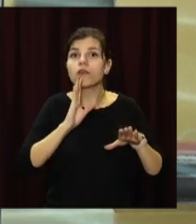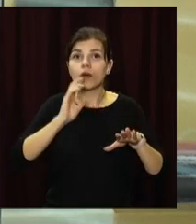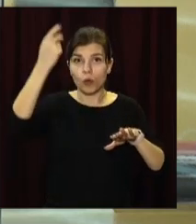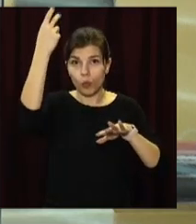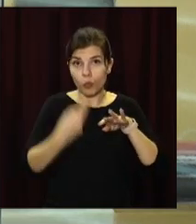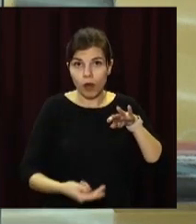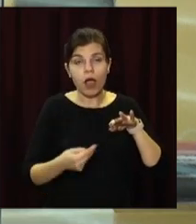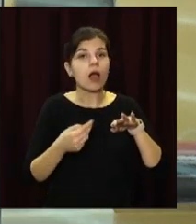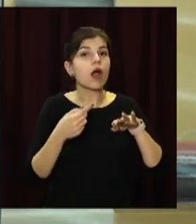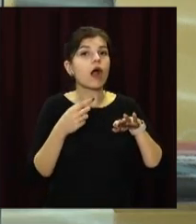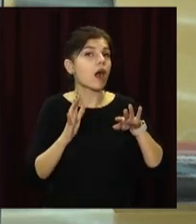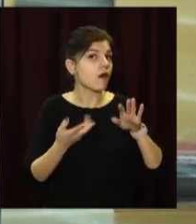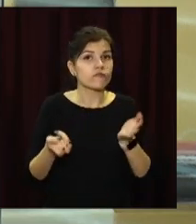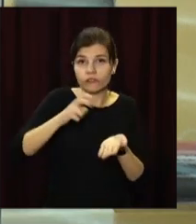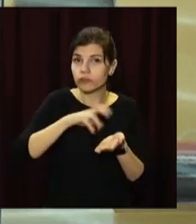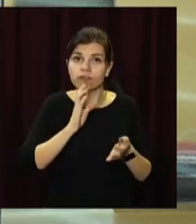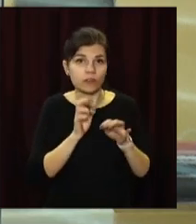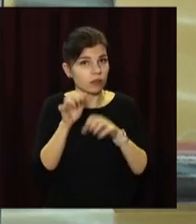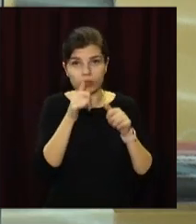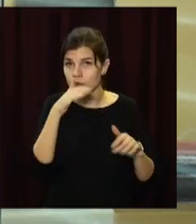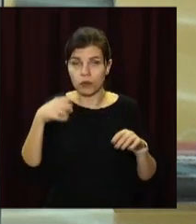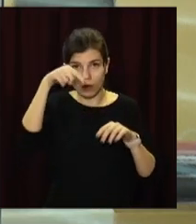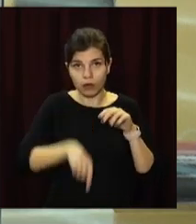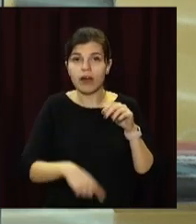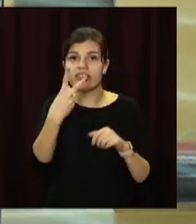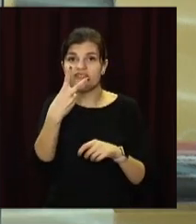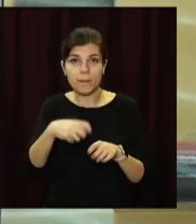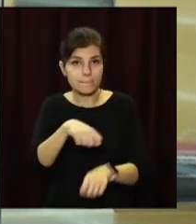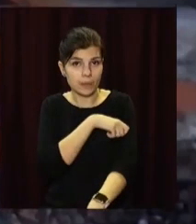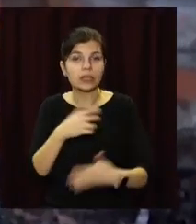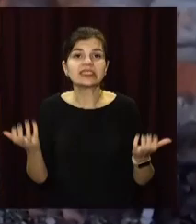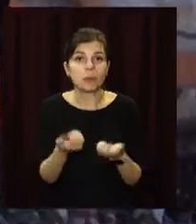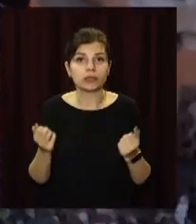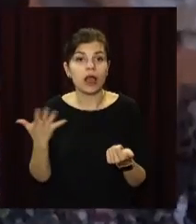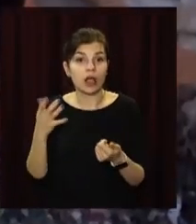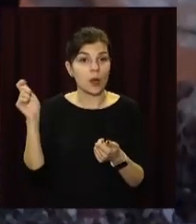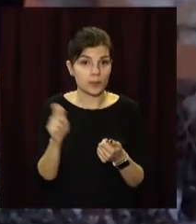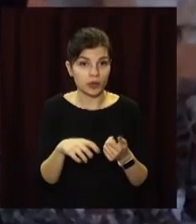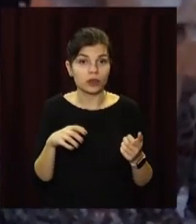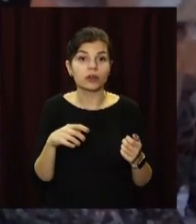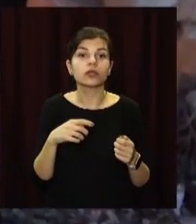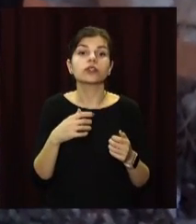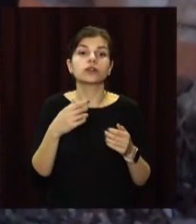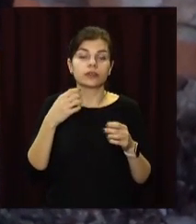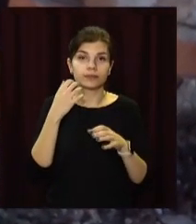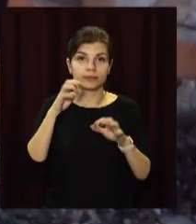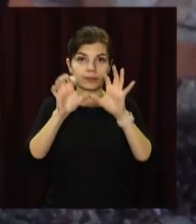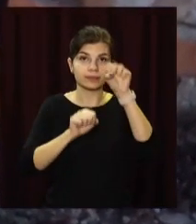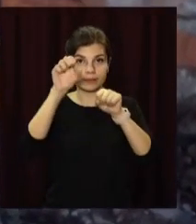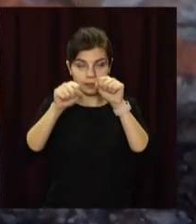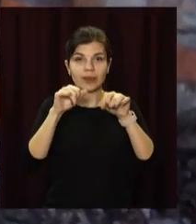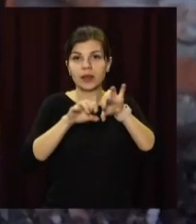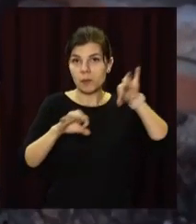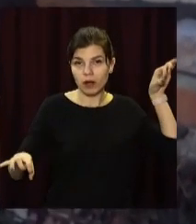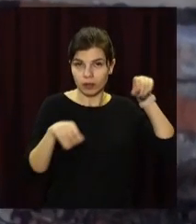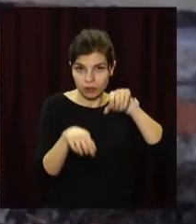самостійно вибратися не змогла. Яма була за вглибшки 2 метри. Десненесники, які приїхали на виклик, спустили жінці драбину палку, по